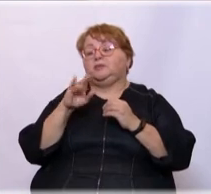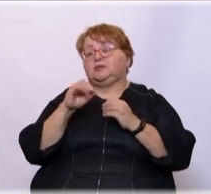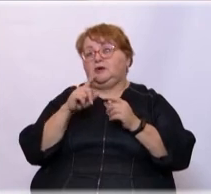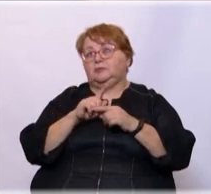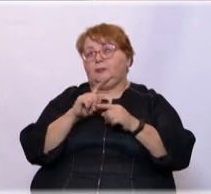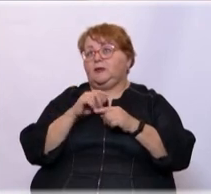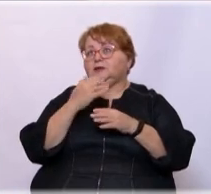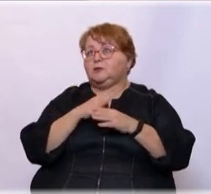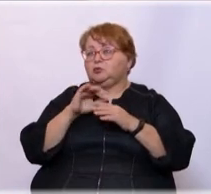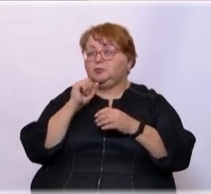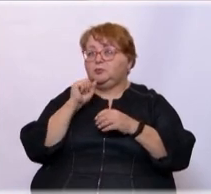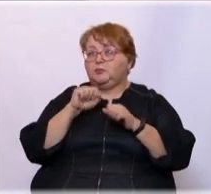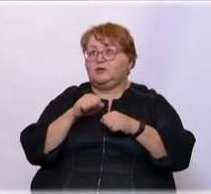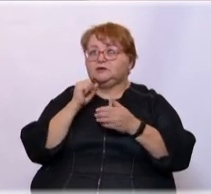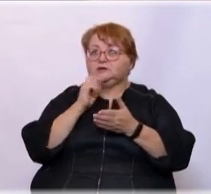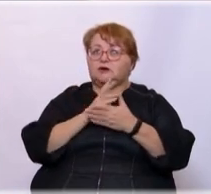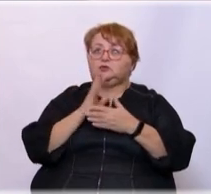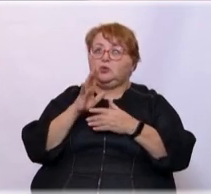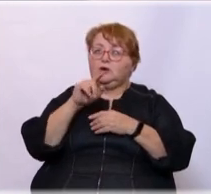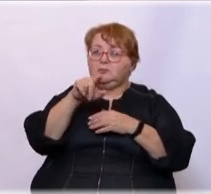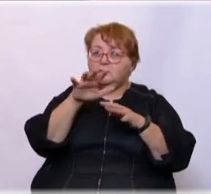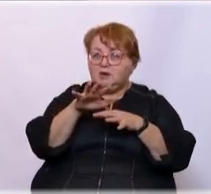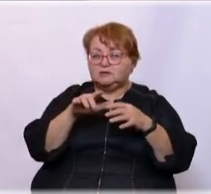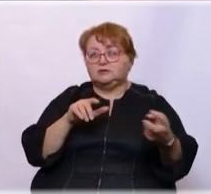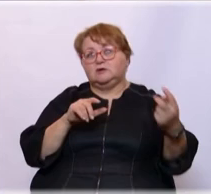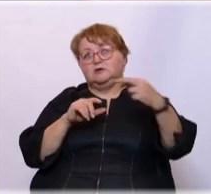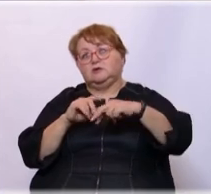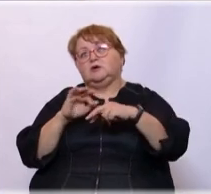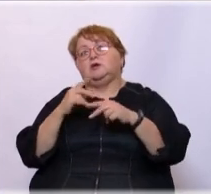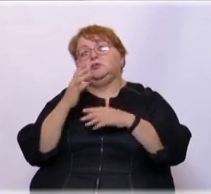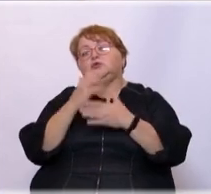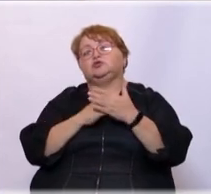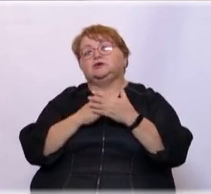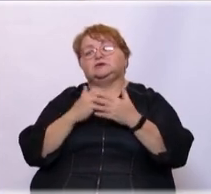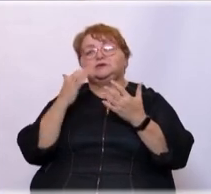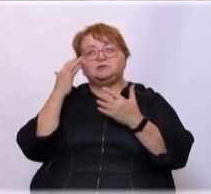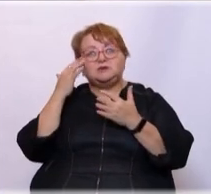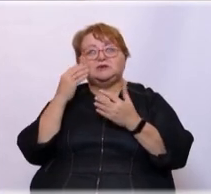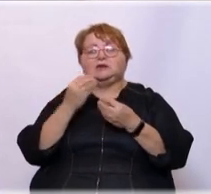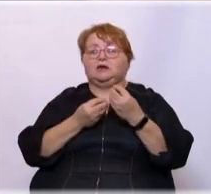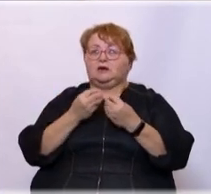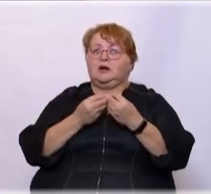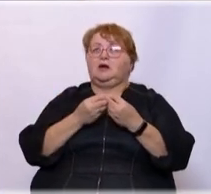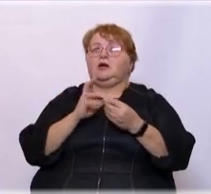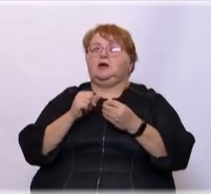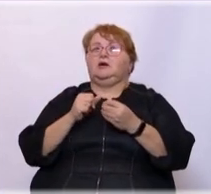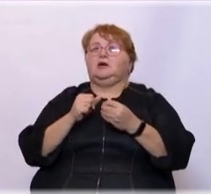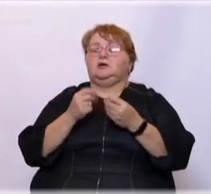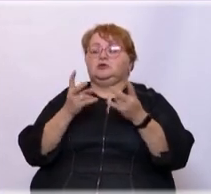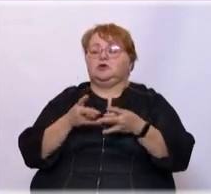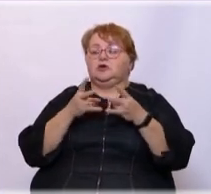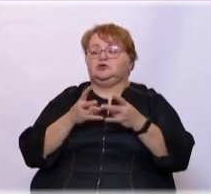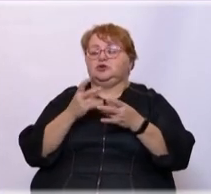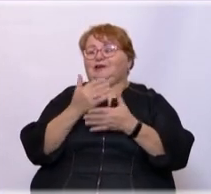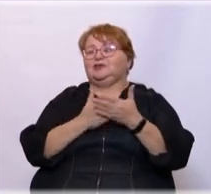забежать в ворота бить. Да, А только оттуда. И тогда получается осмысленная игра, щадящая в